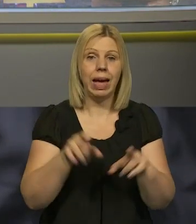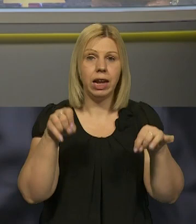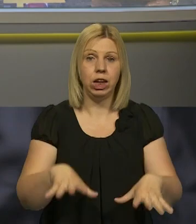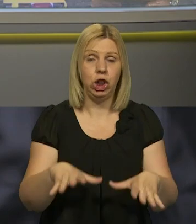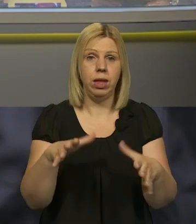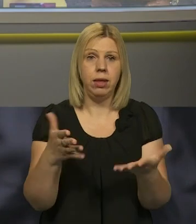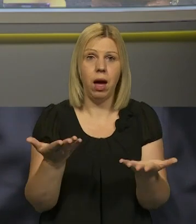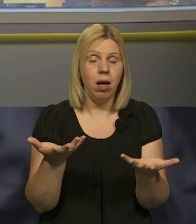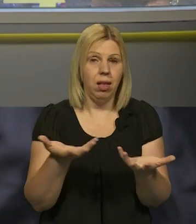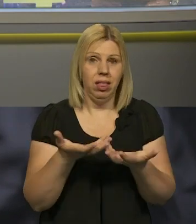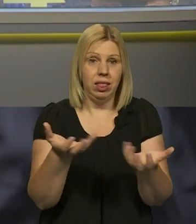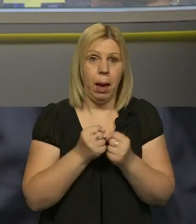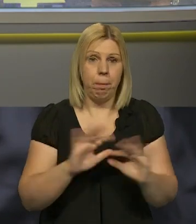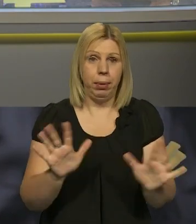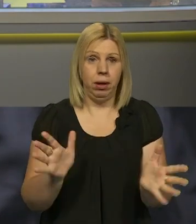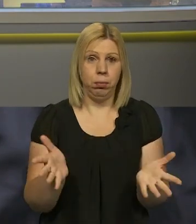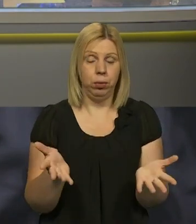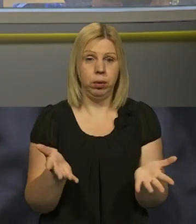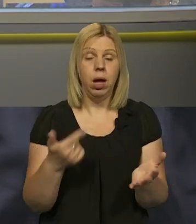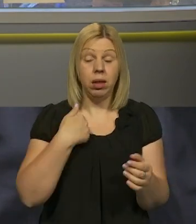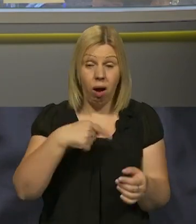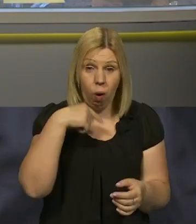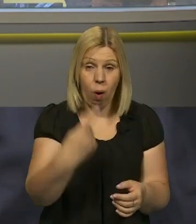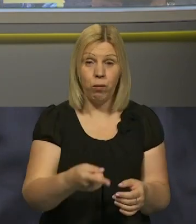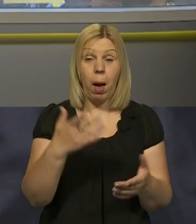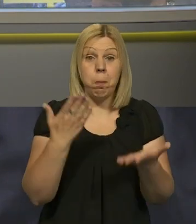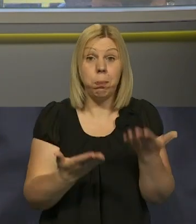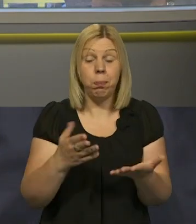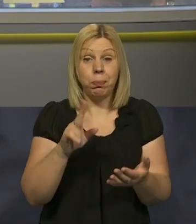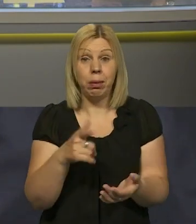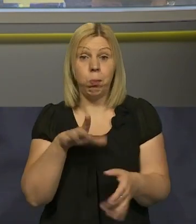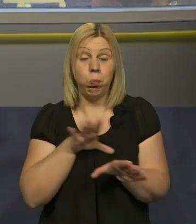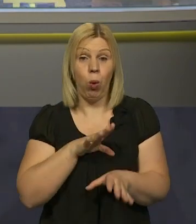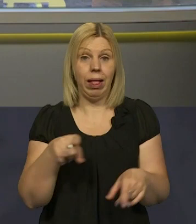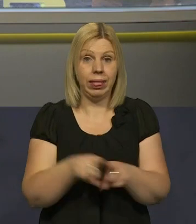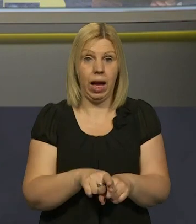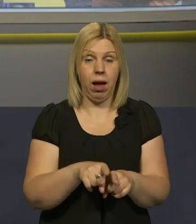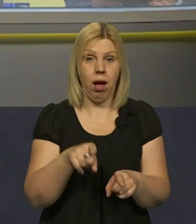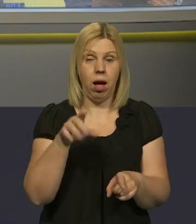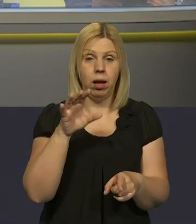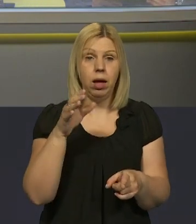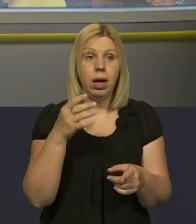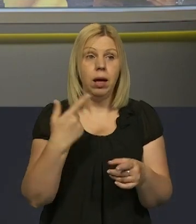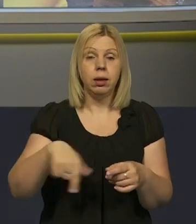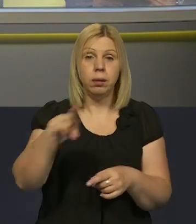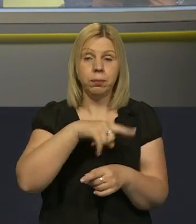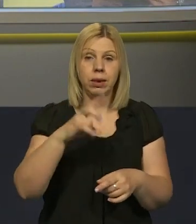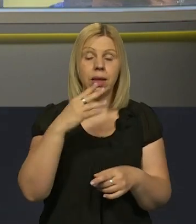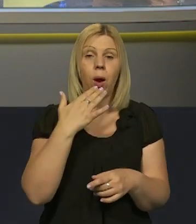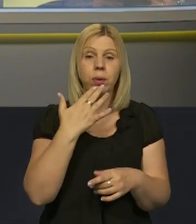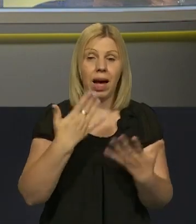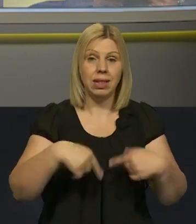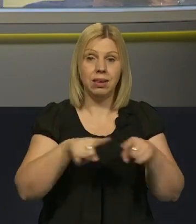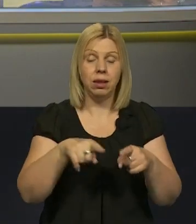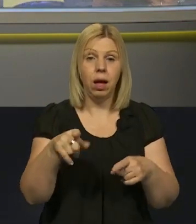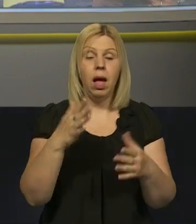навряд чи приймуть? Так. Я говорю, як би була така нагода. Якщо ООН, до